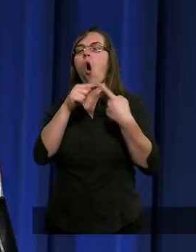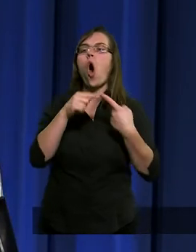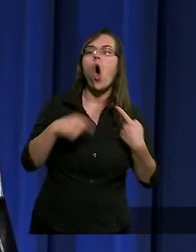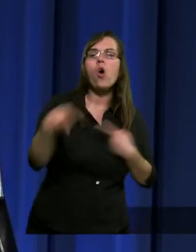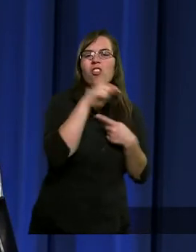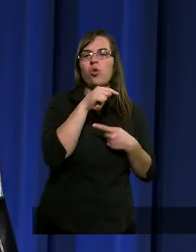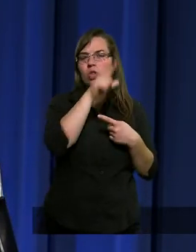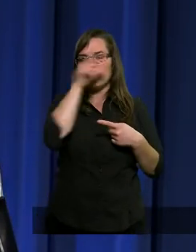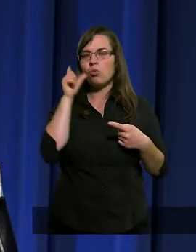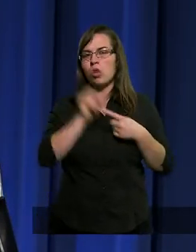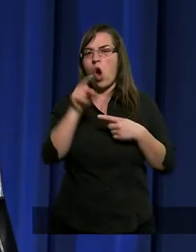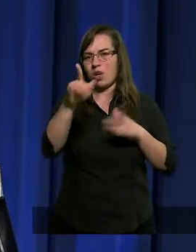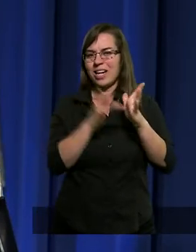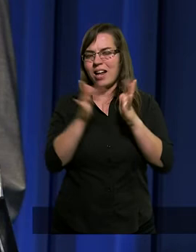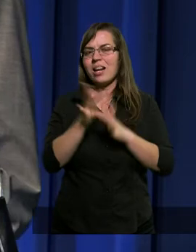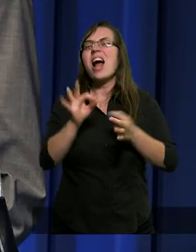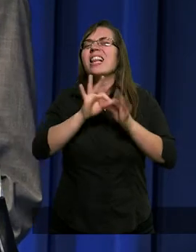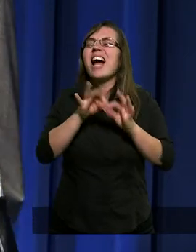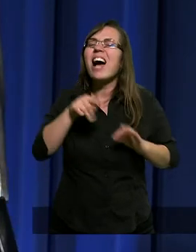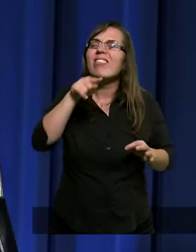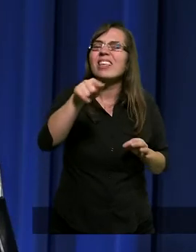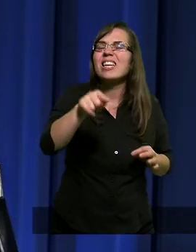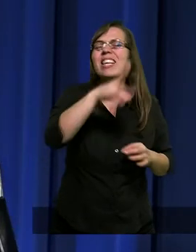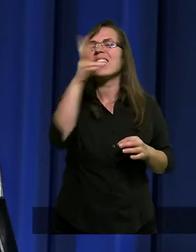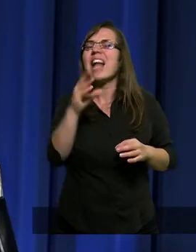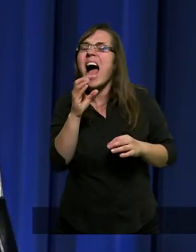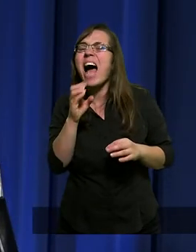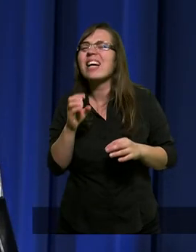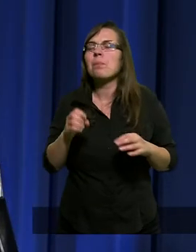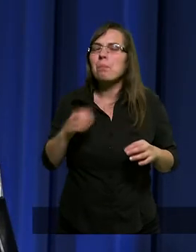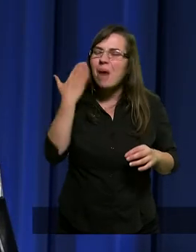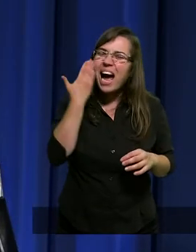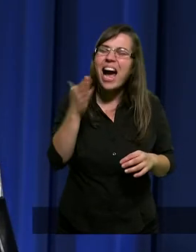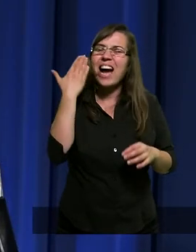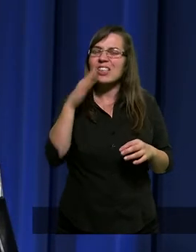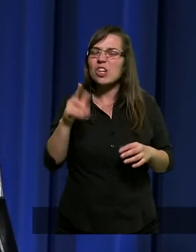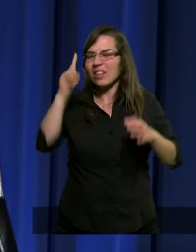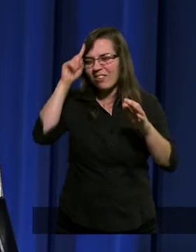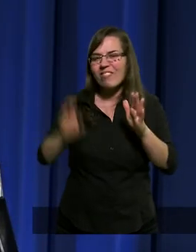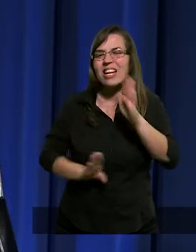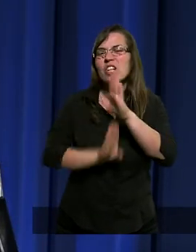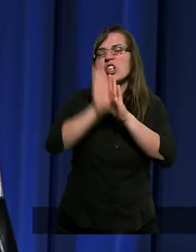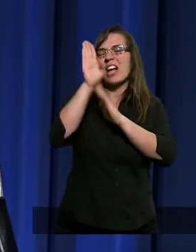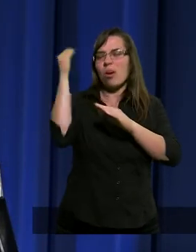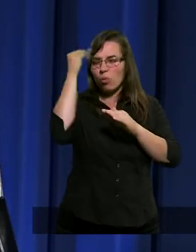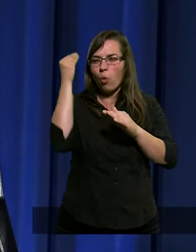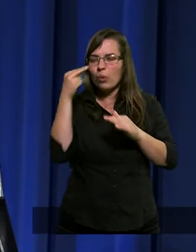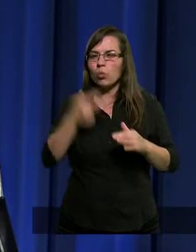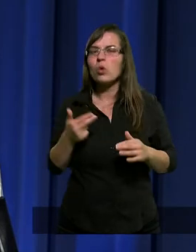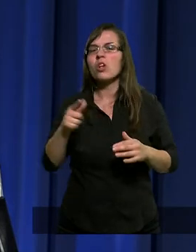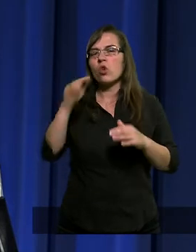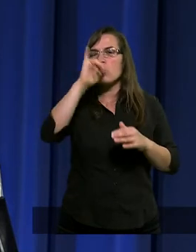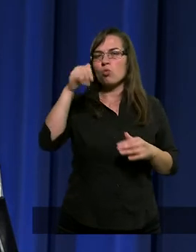A nawet ten najzdolniejszy, najbardziej wykształcony z